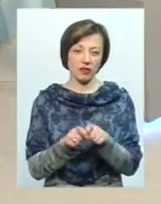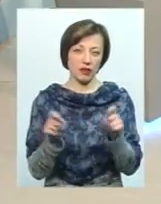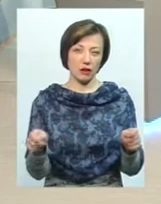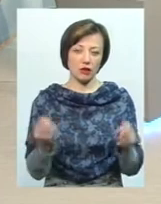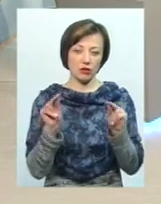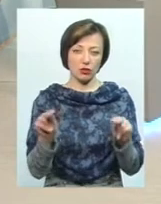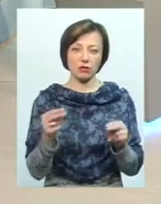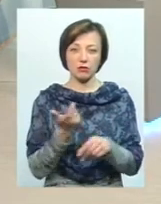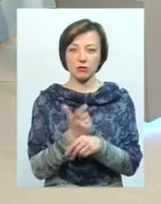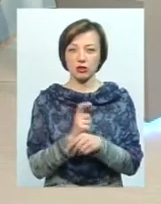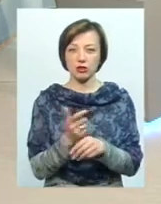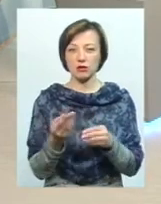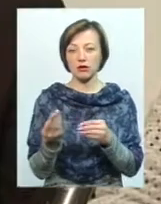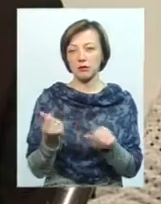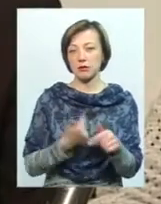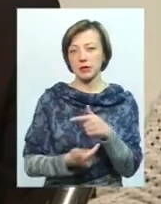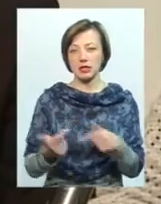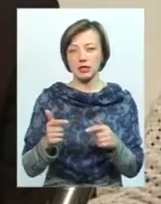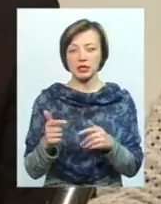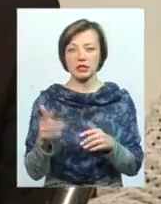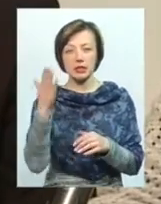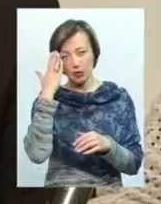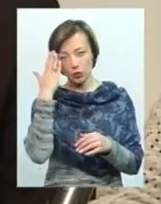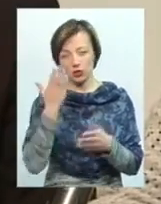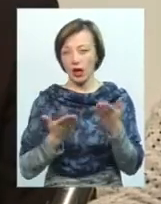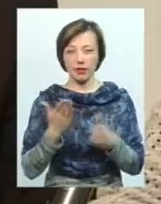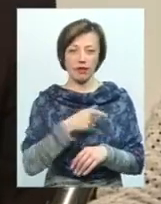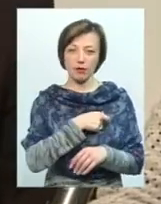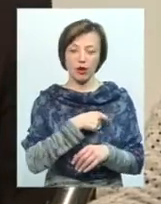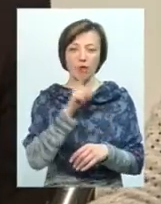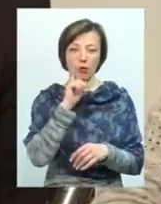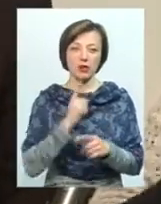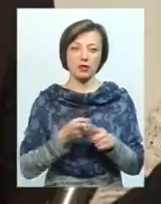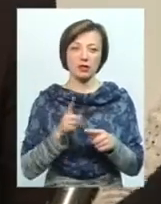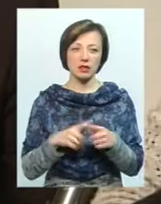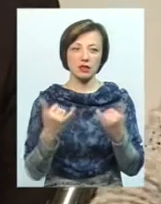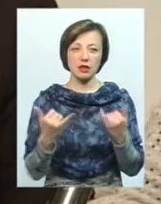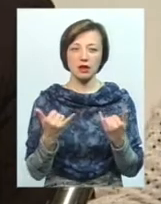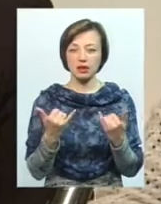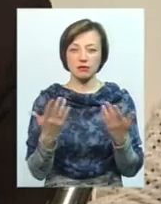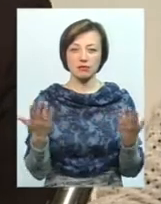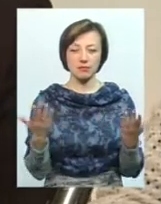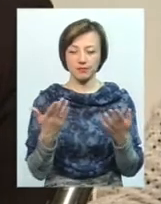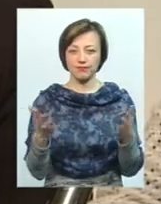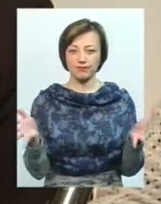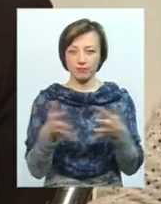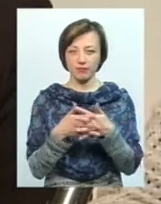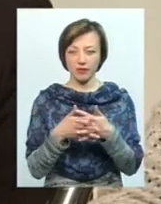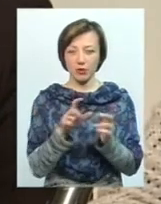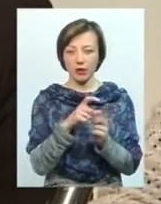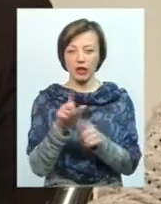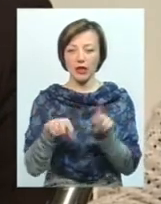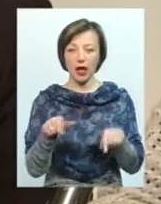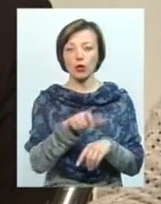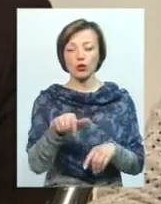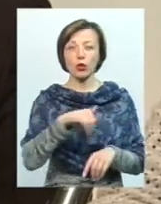якщо у вас більше підприємницькі, так, здібності, а не депутатські. Тому що, ну, в нас поки зараз це розмиті ці поняття, деякі люди все ж таки